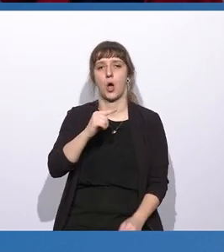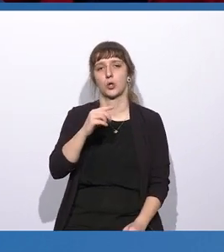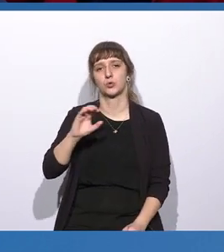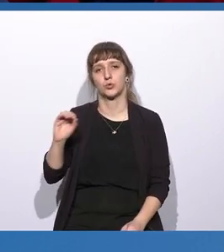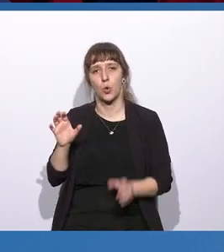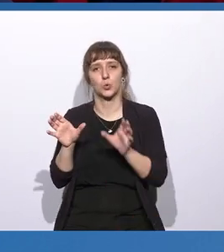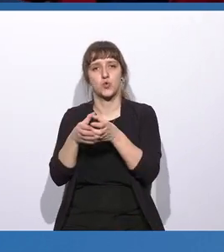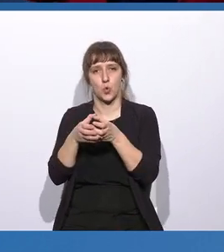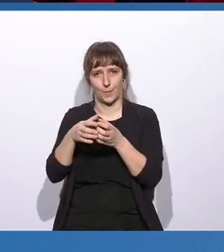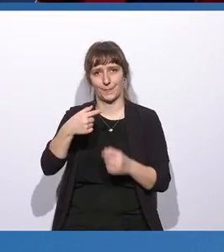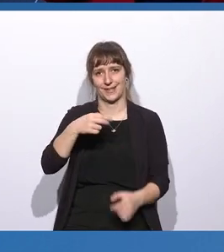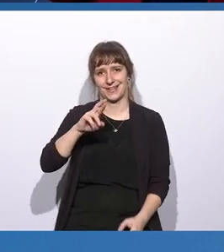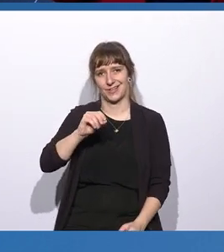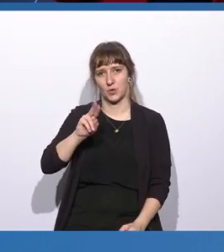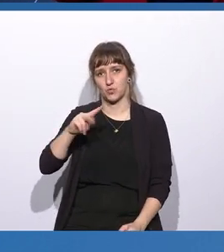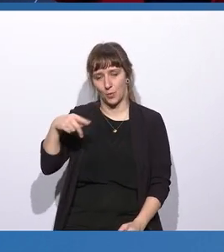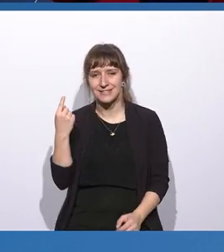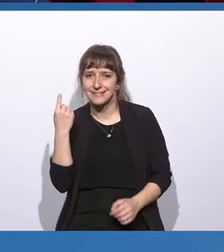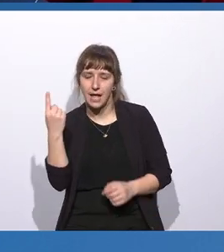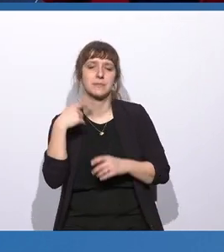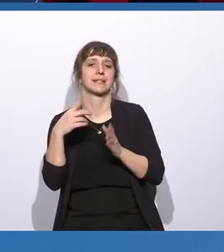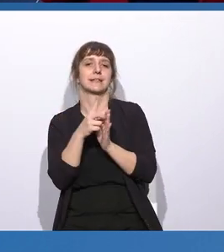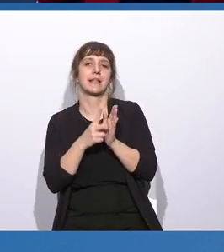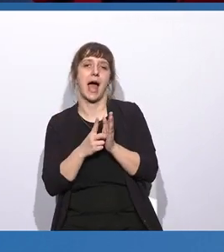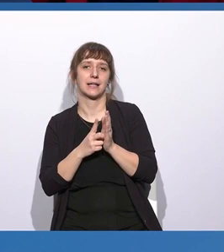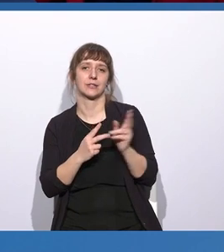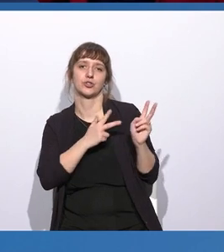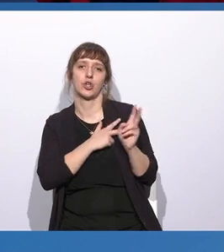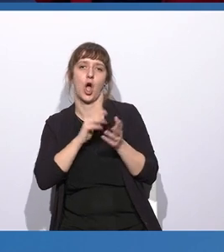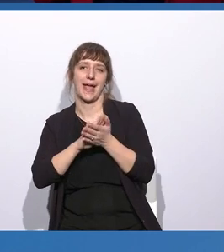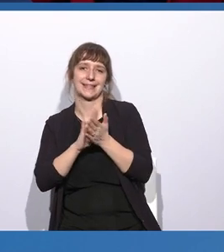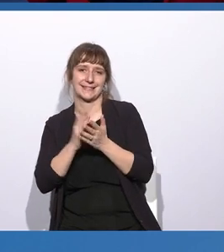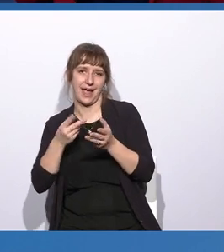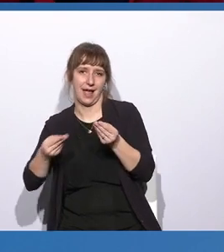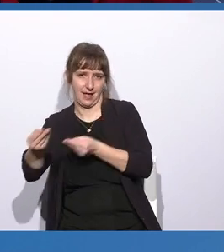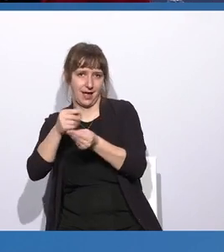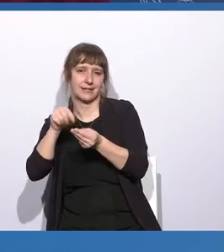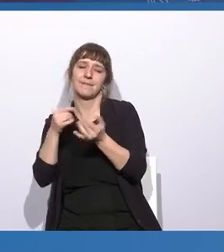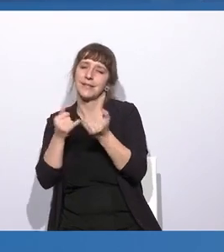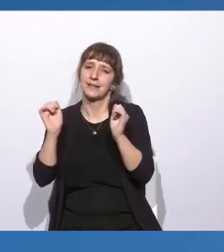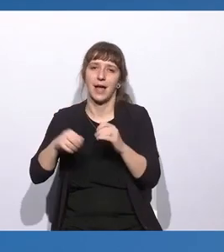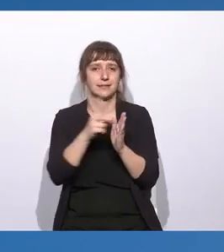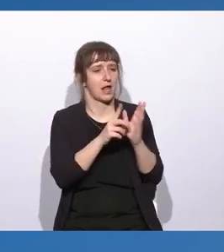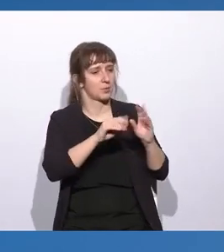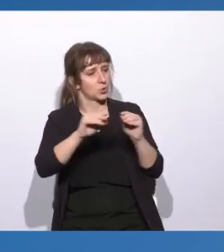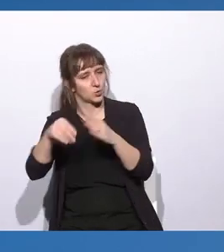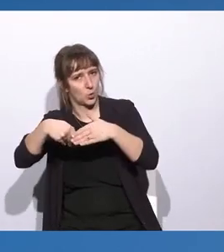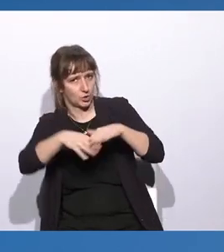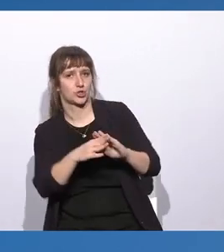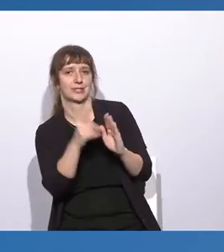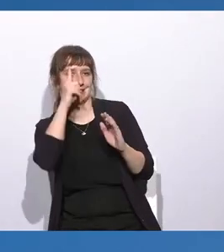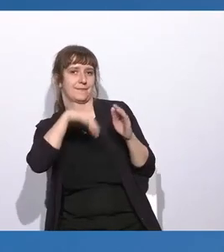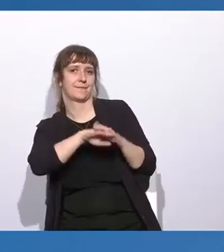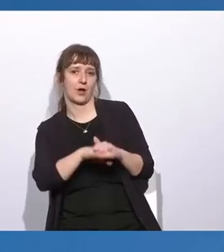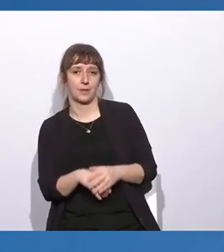wie Datentreuhänder die verantwortungsvolle Nutzung von Daten unterstützen können. Vielen Dank. Herzlichen Dank, Maria Hinz